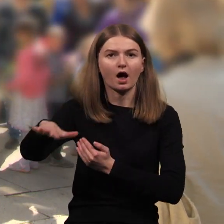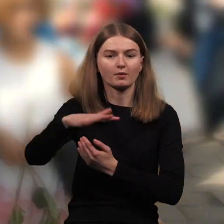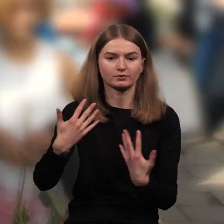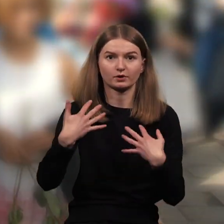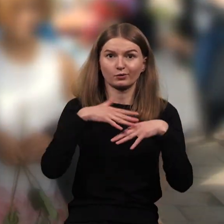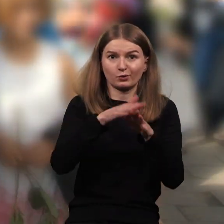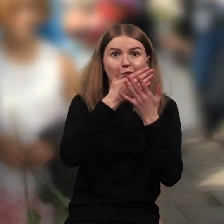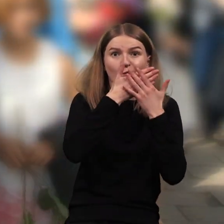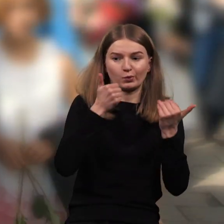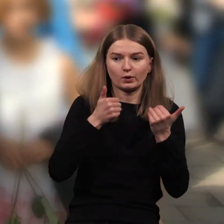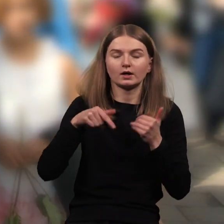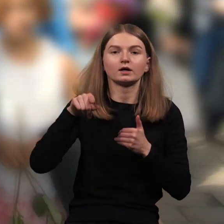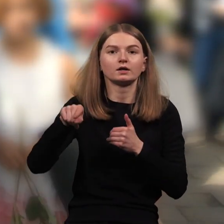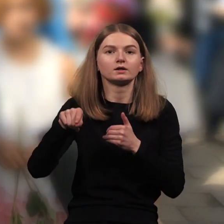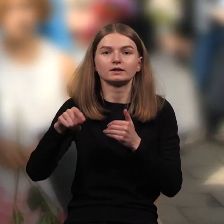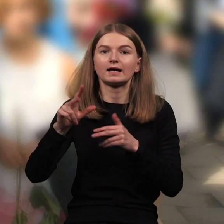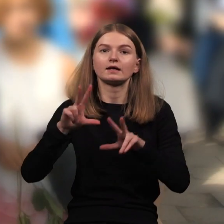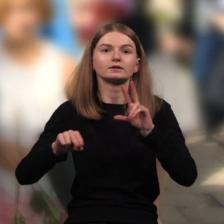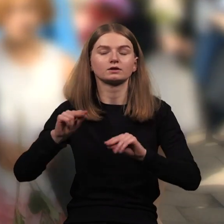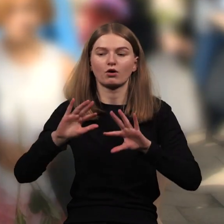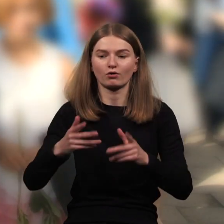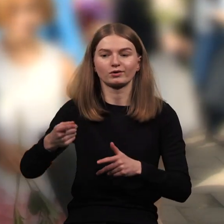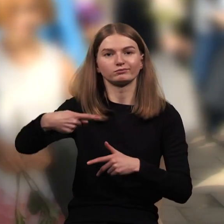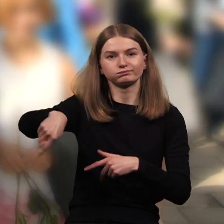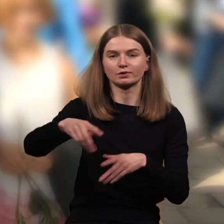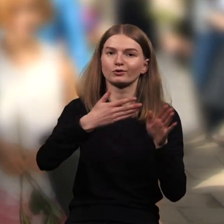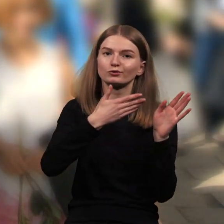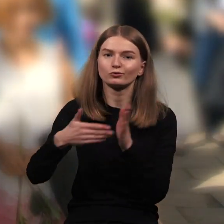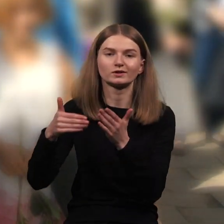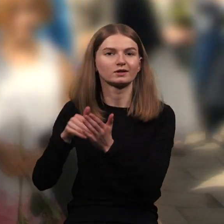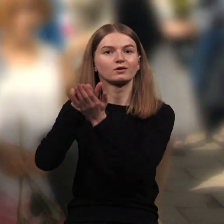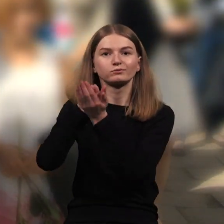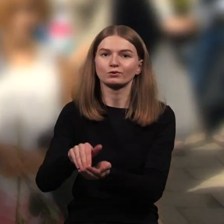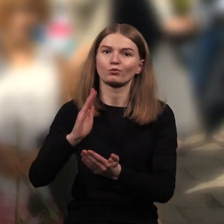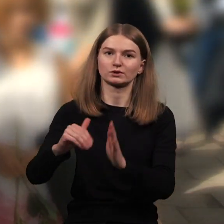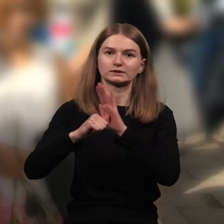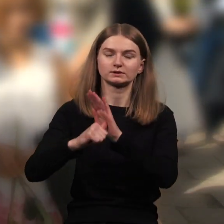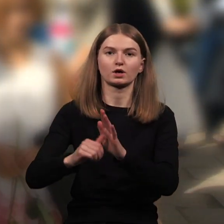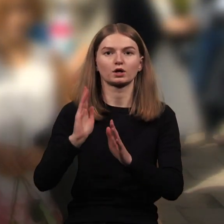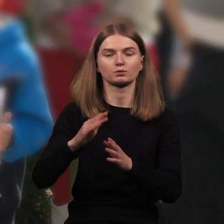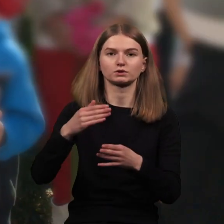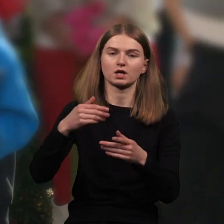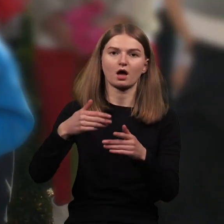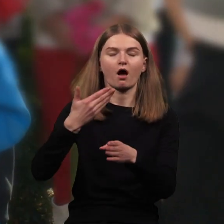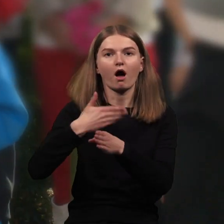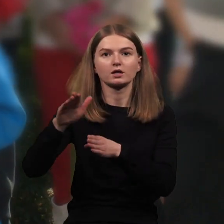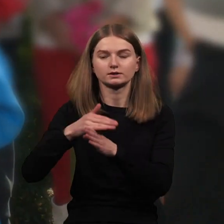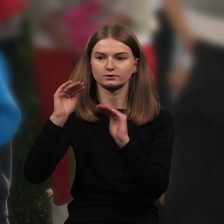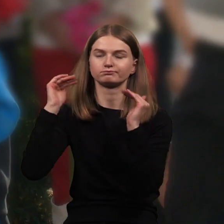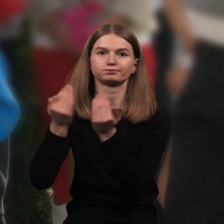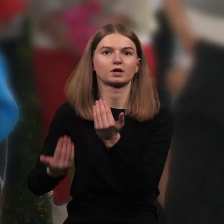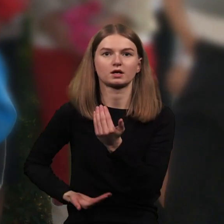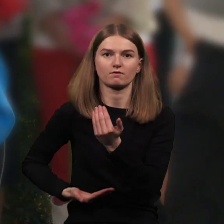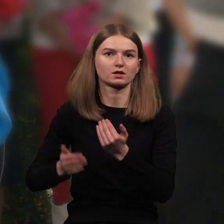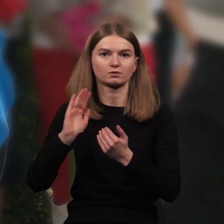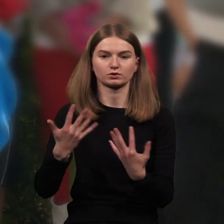vaikais nulems tai, kad tie vaikai ir vėliau visą gyvenimo patirs diskriminaciją ir gyvens atskiruose nuo visuomenės erdvėse ir niekaip